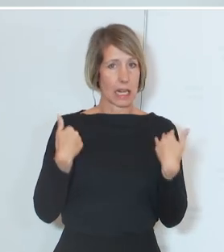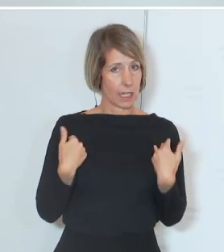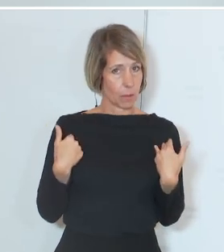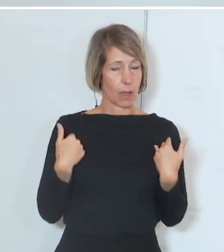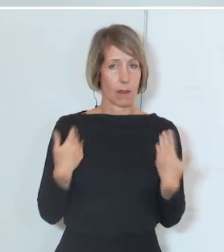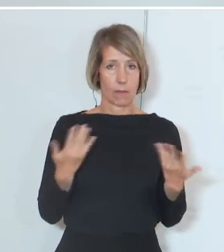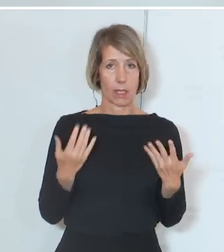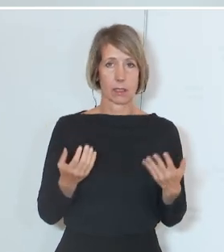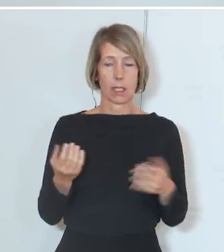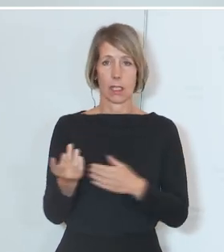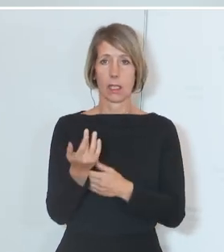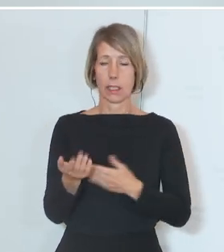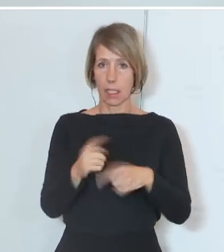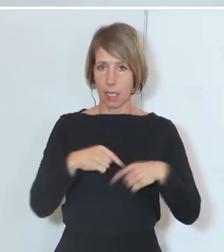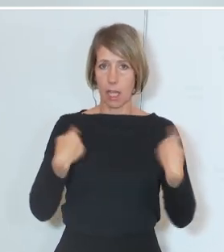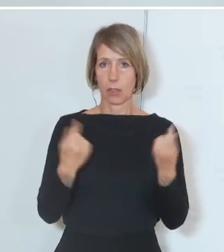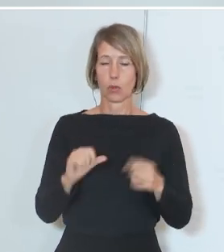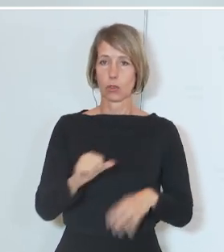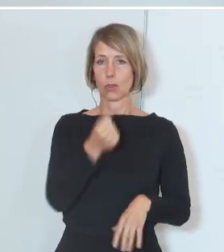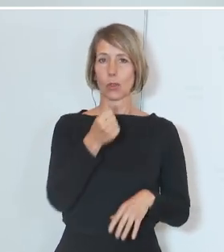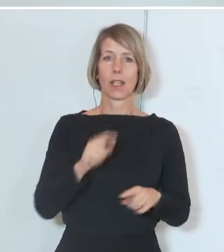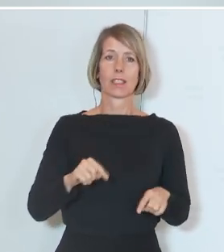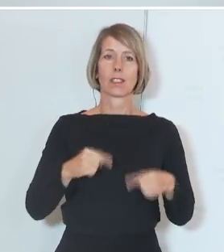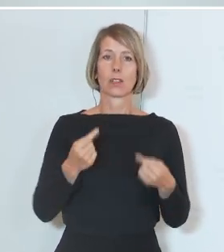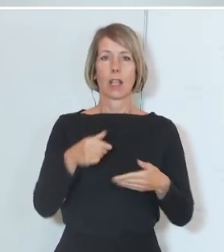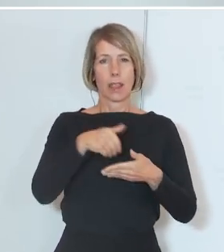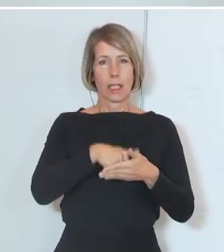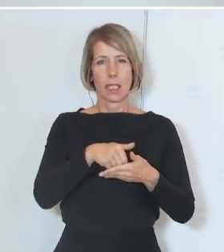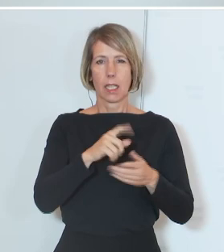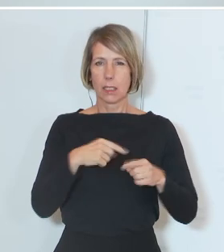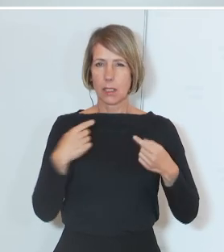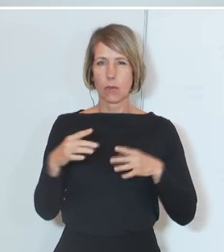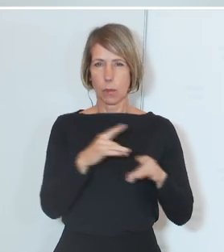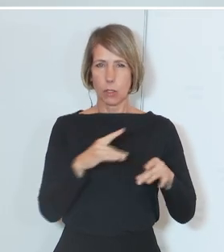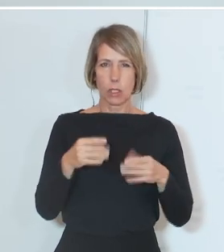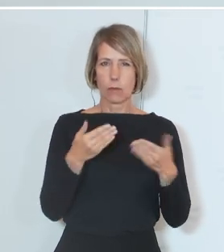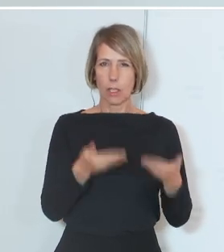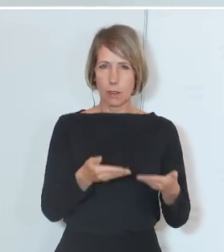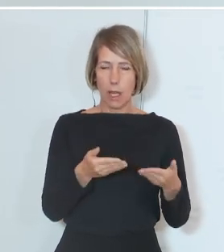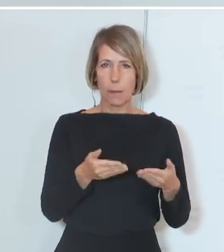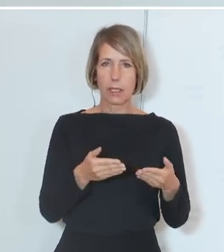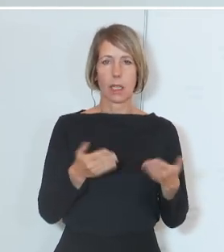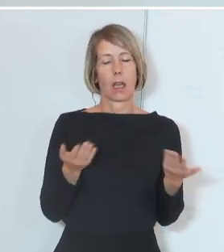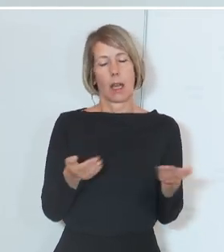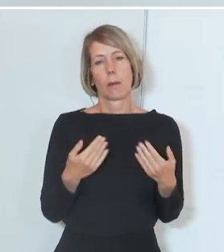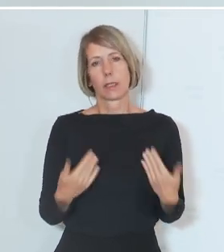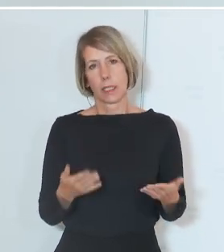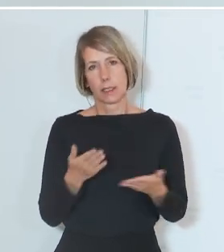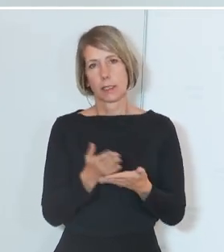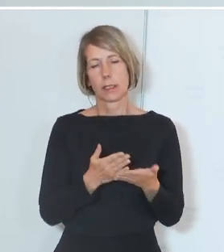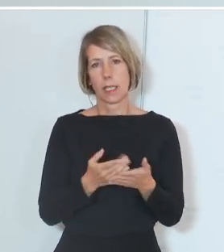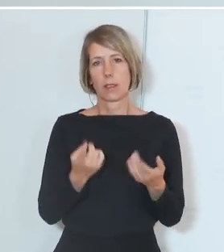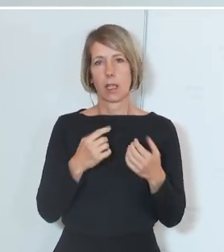Kritik wäre bei uns an uns einmal gerichtet worden, damit wir uns inhaltlich damit auseinandersetzen können. Aber auch das ist Teil unseres